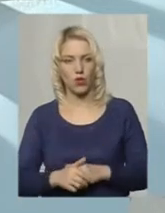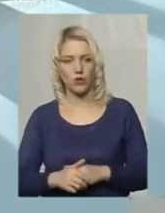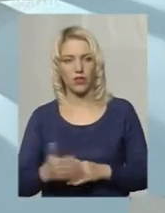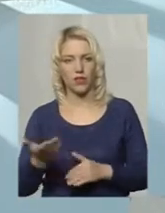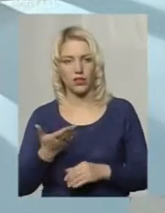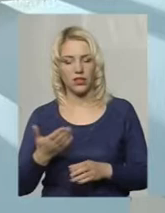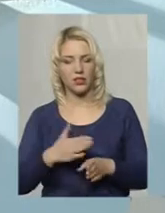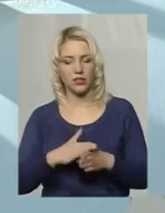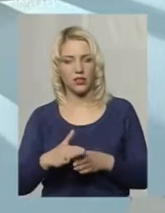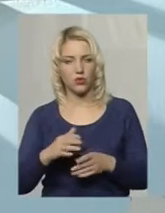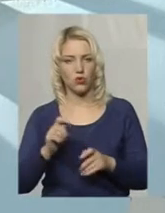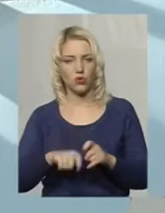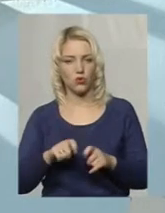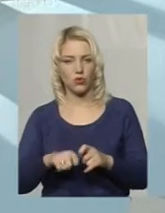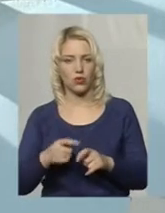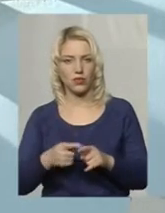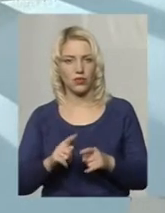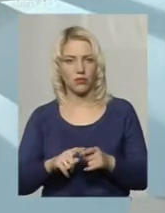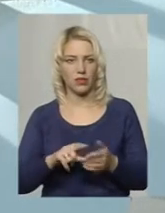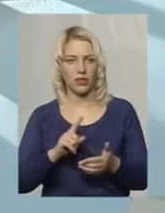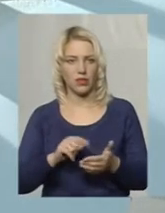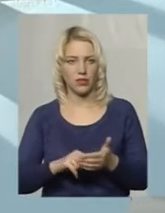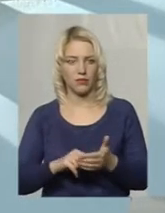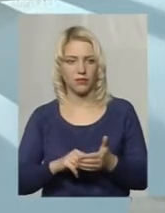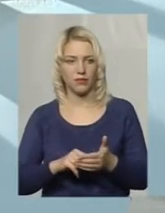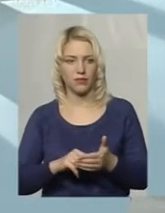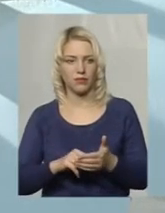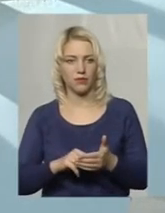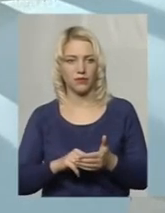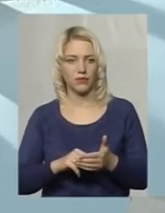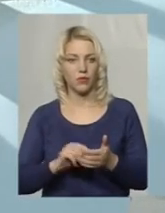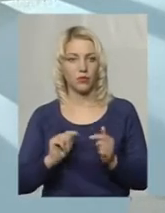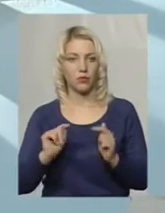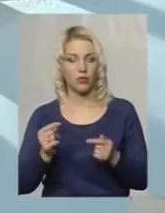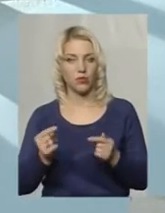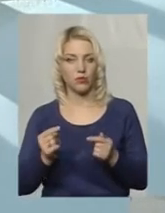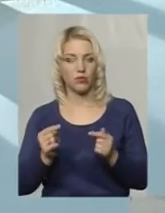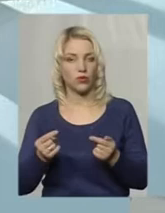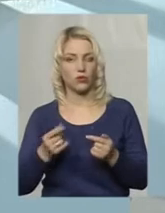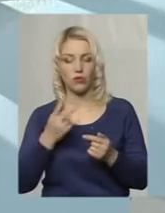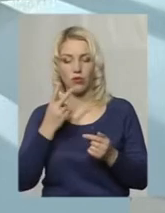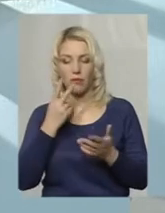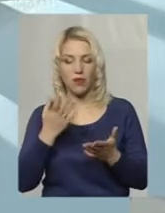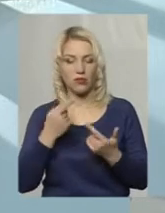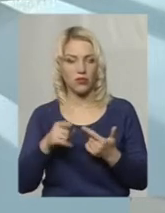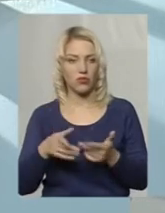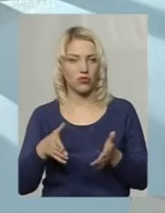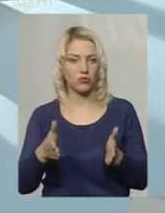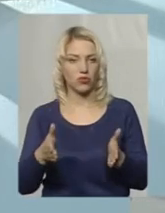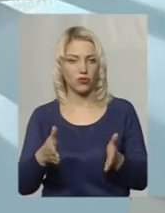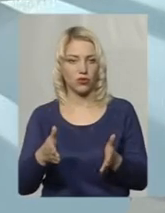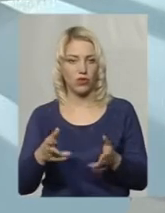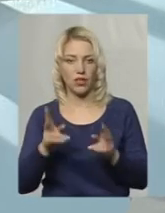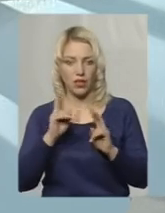які здійснюють контроль за цими питаннями. І тому не бачать іншого виходу,